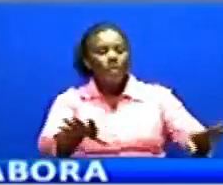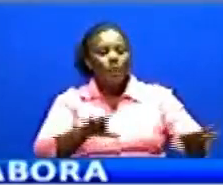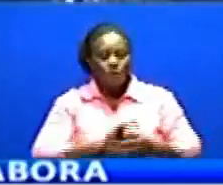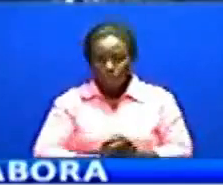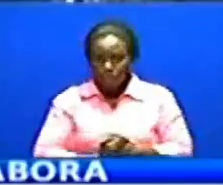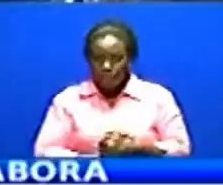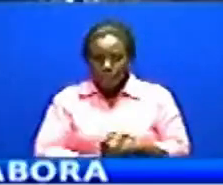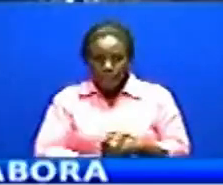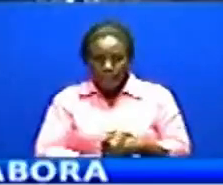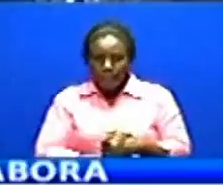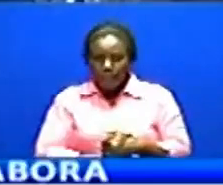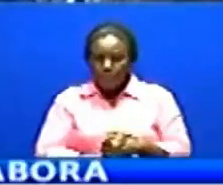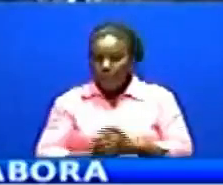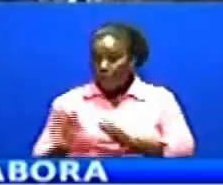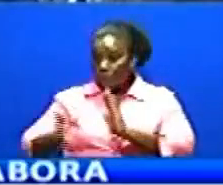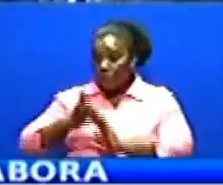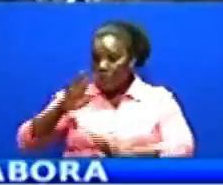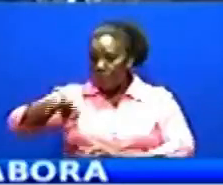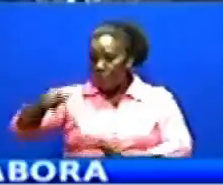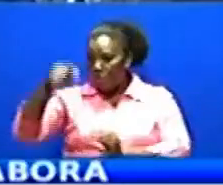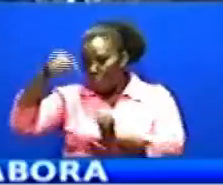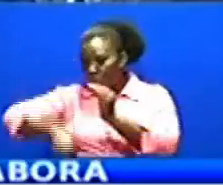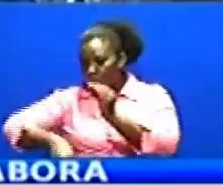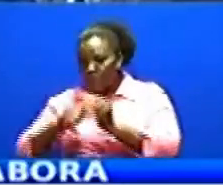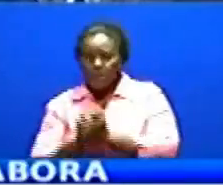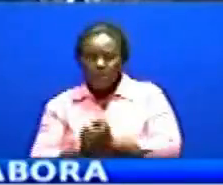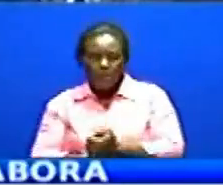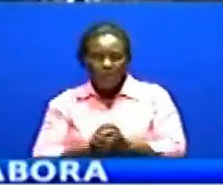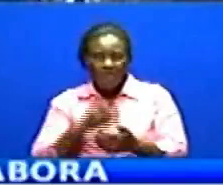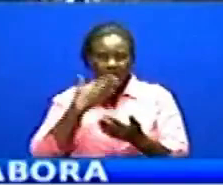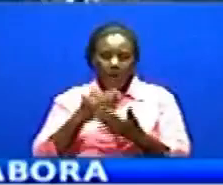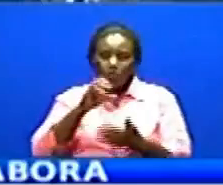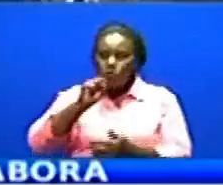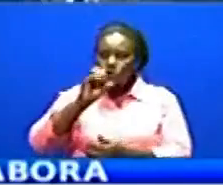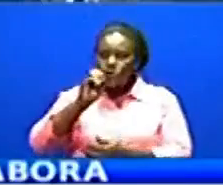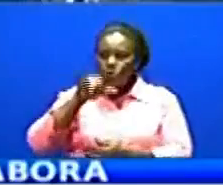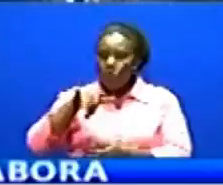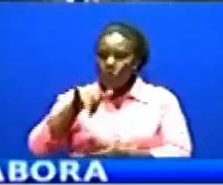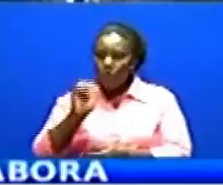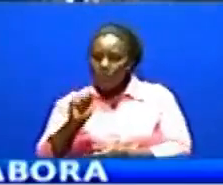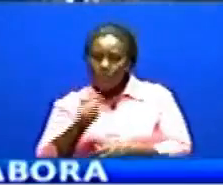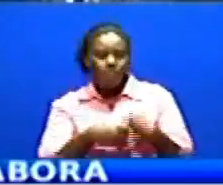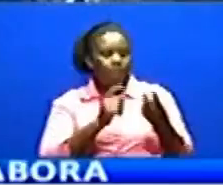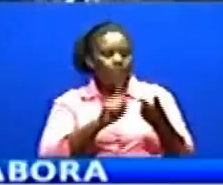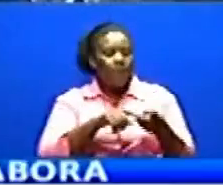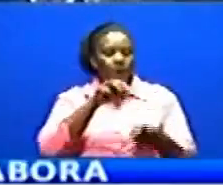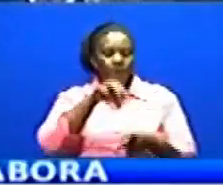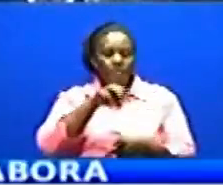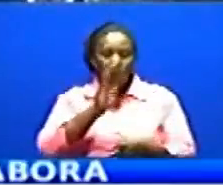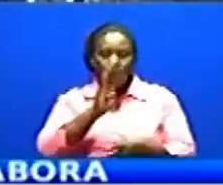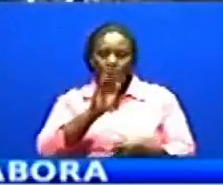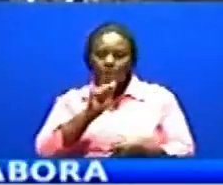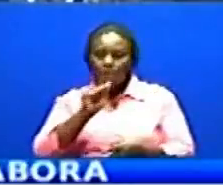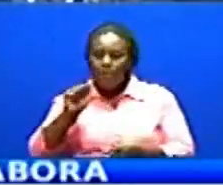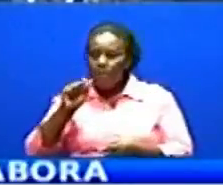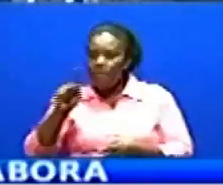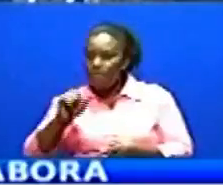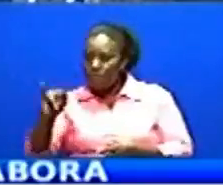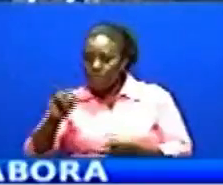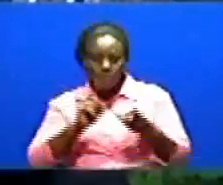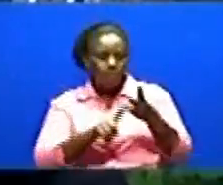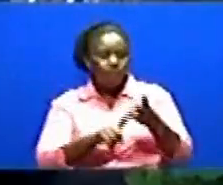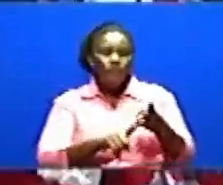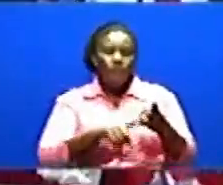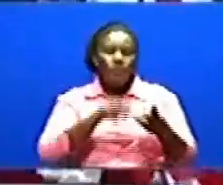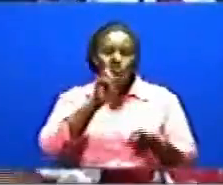ya mtandao Nishanza mikoya kusini kwa maazao ya soya, mbaazi na ufuta Sasa